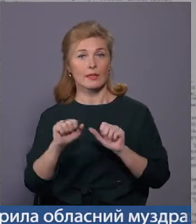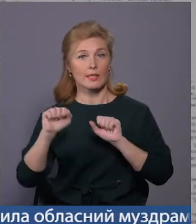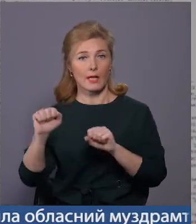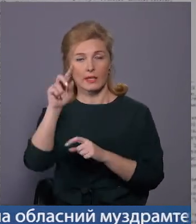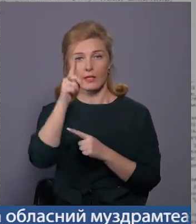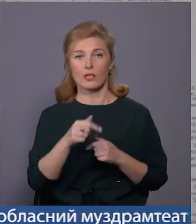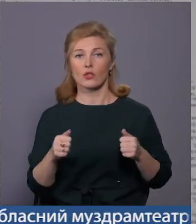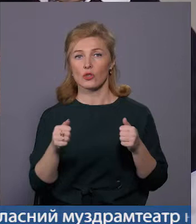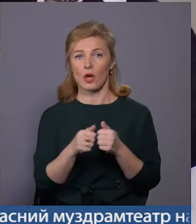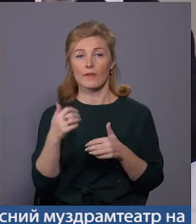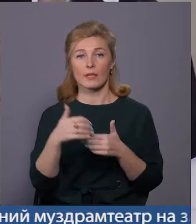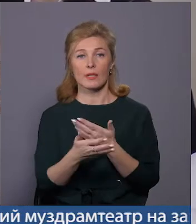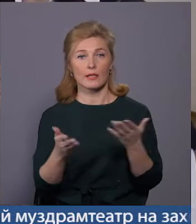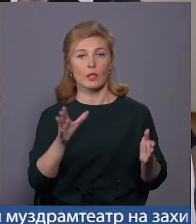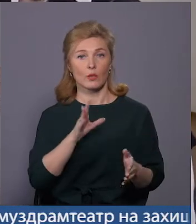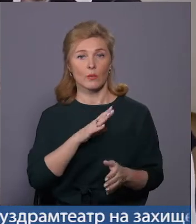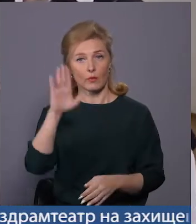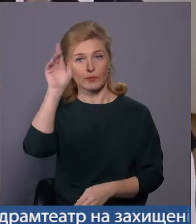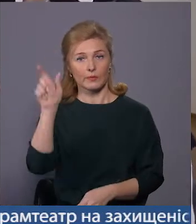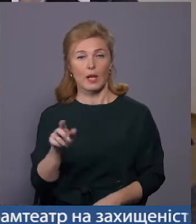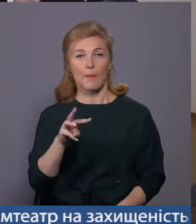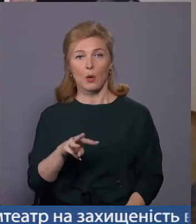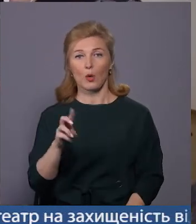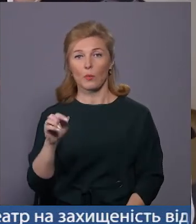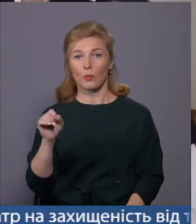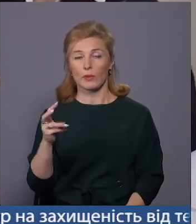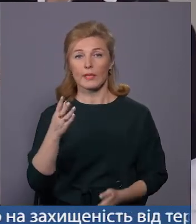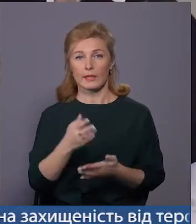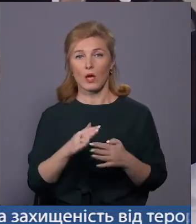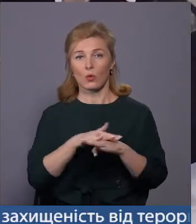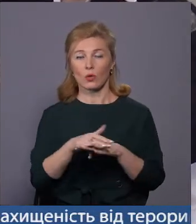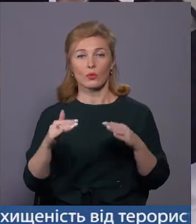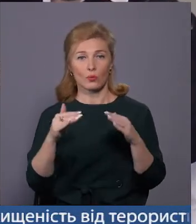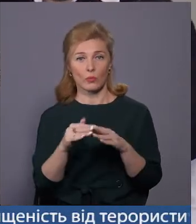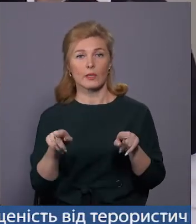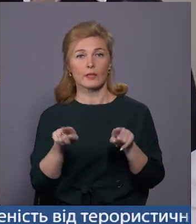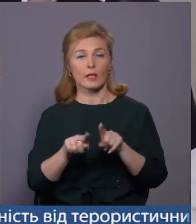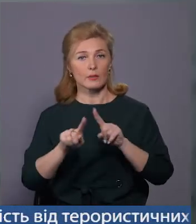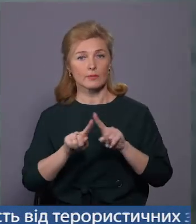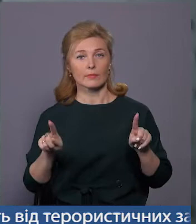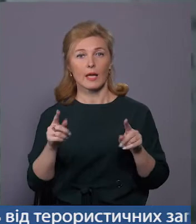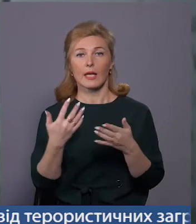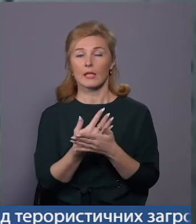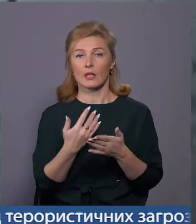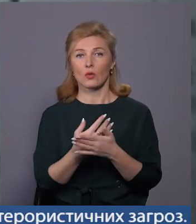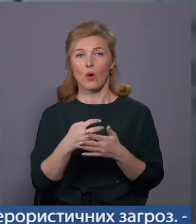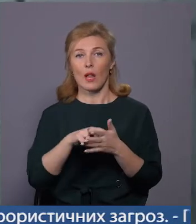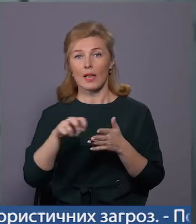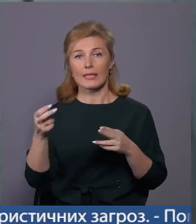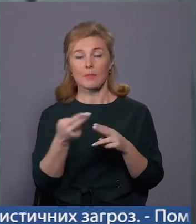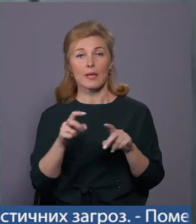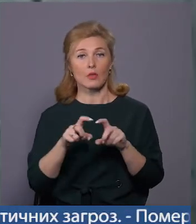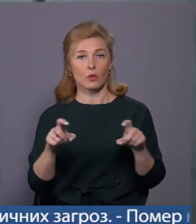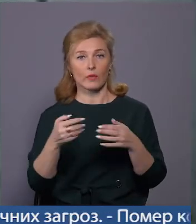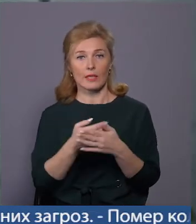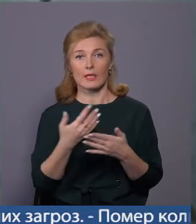держави. Серед них був подолянин Микола Бублик. Є у Народному домі також ексклюзивні кадри фільму «Лист без конверта» із